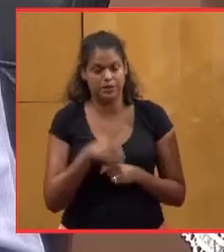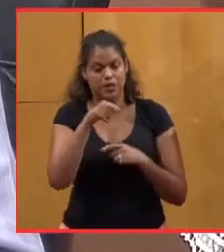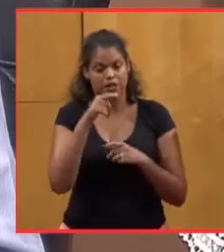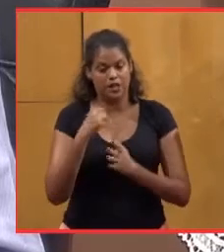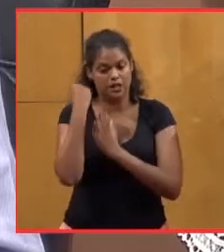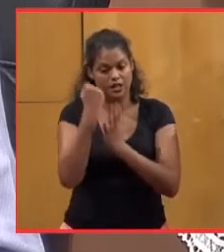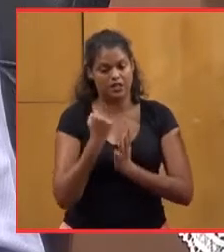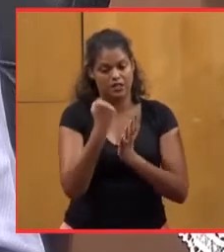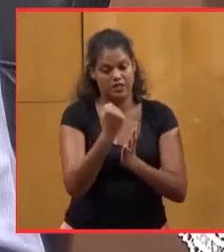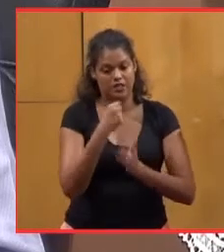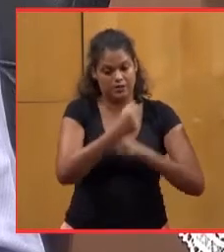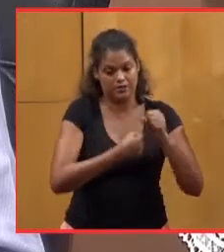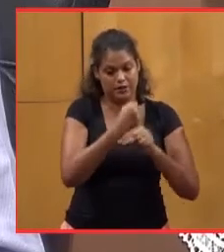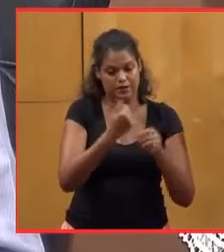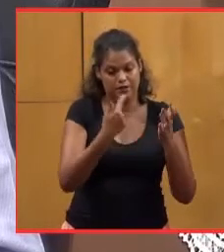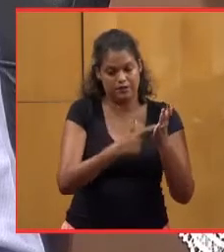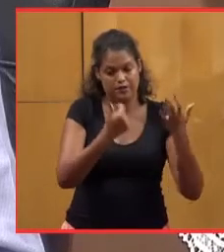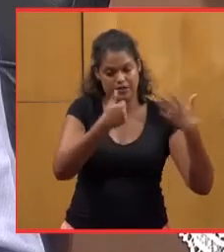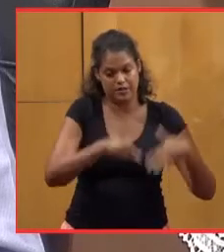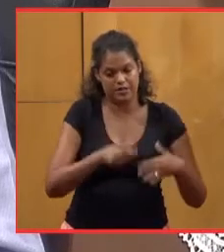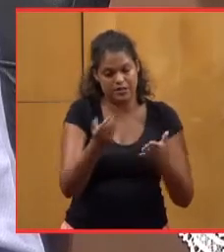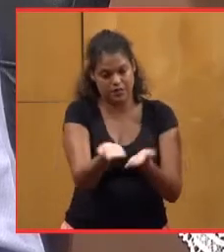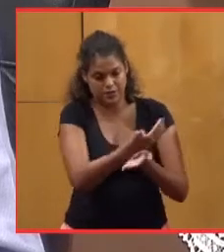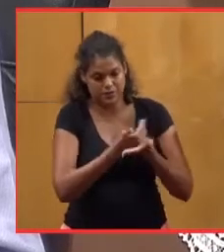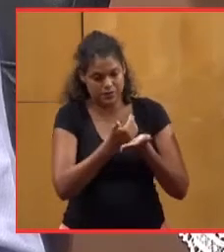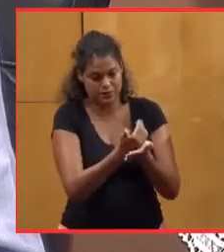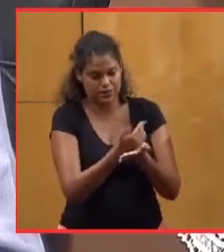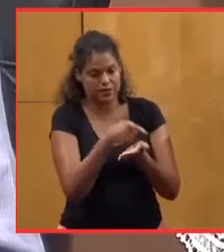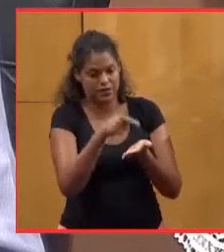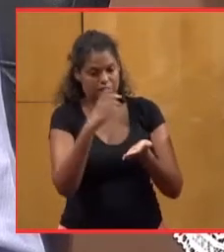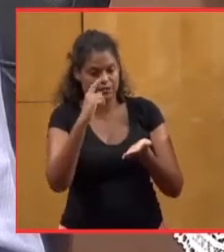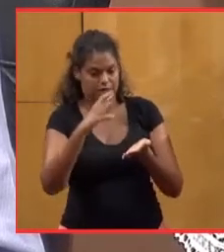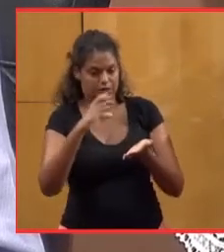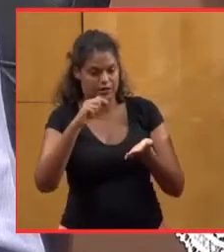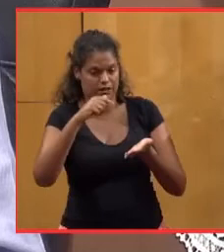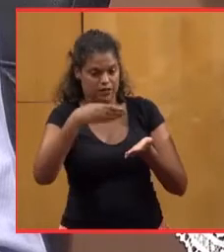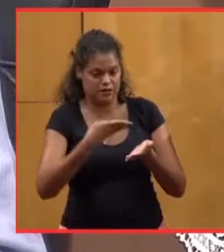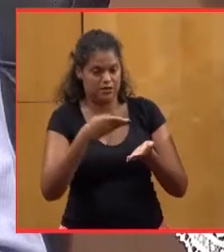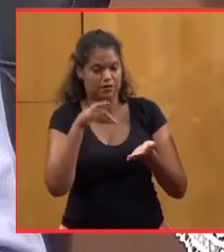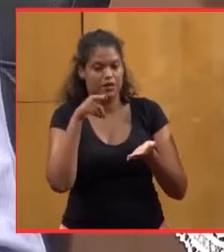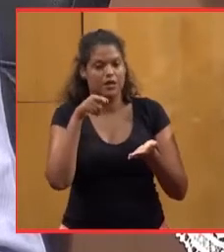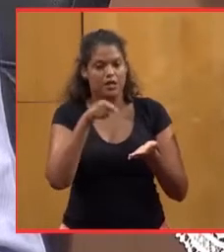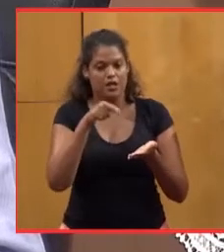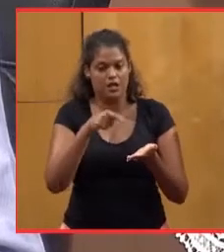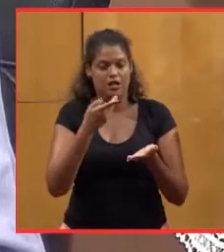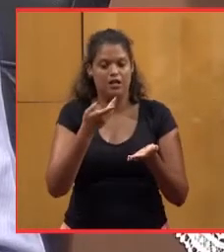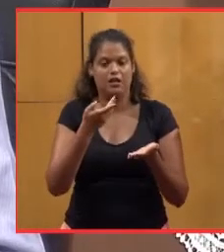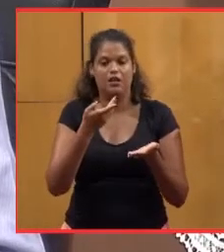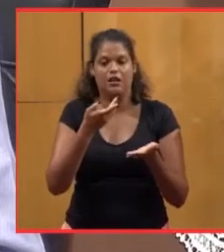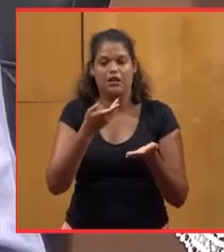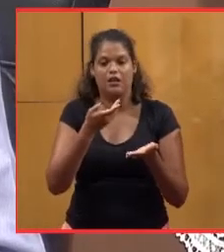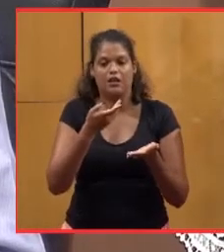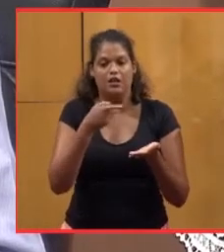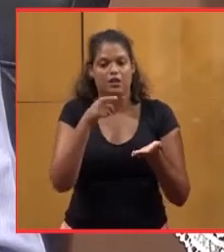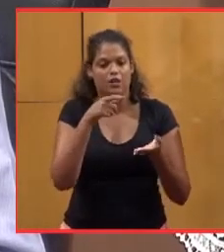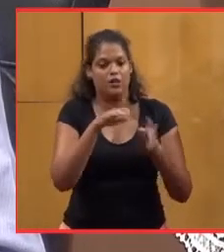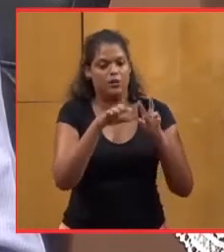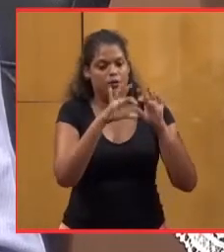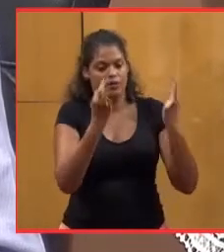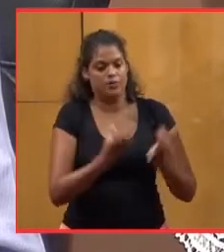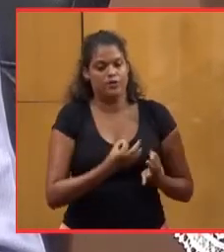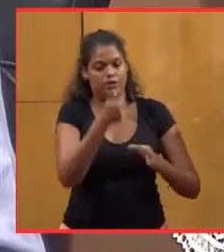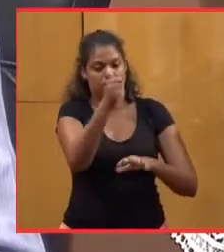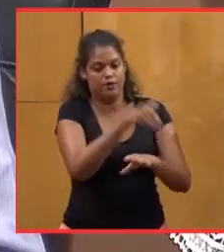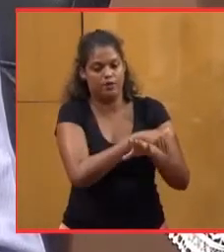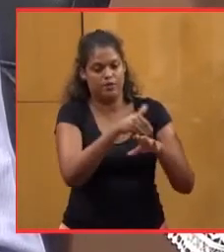2016 et vous avez démarré en recette pour la CTM grâce à Serge Lecimi et à Josette Manin d'un budget de plus de 1